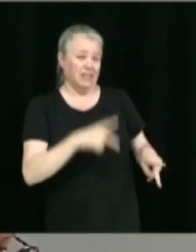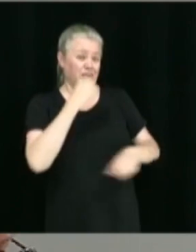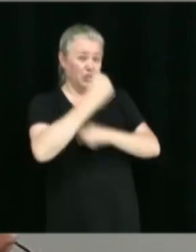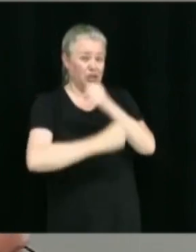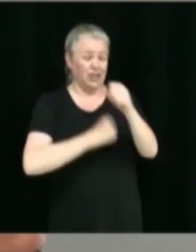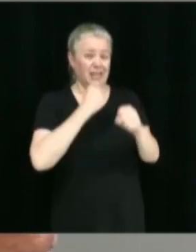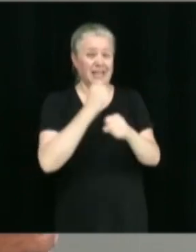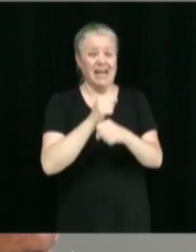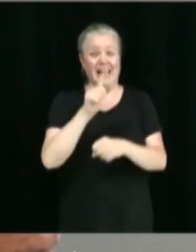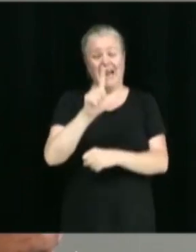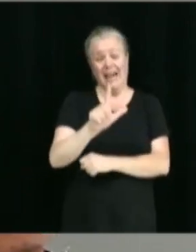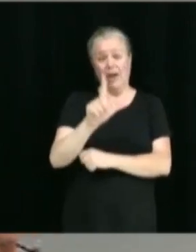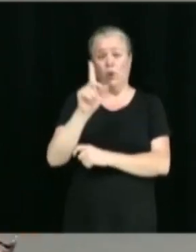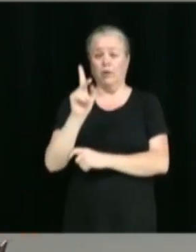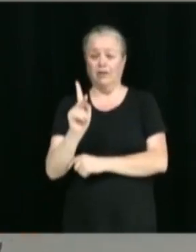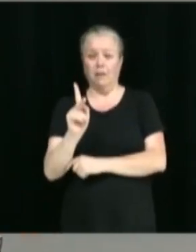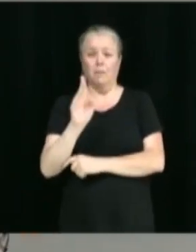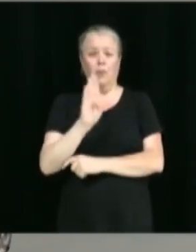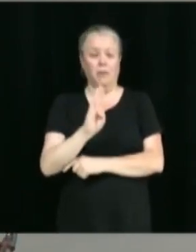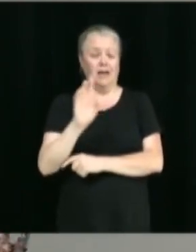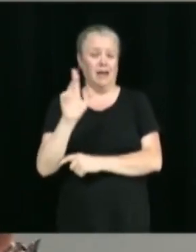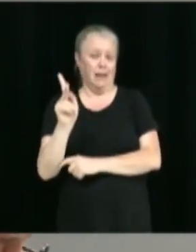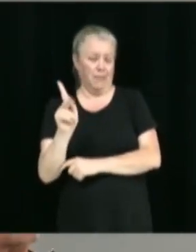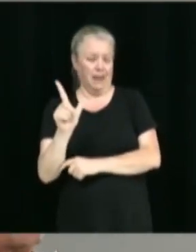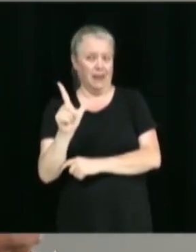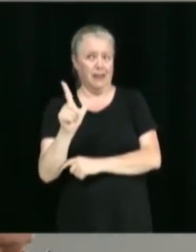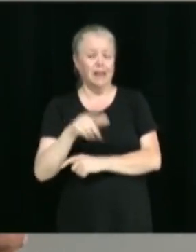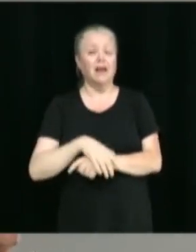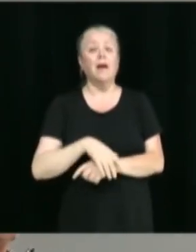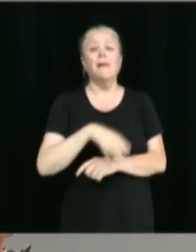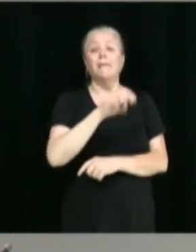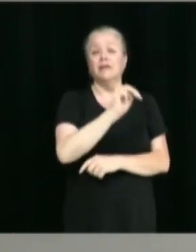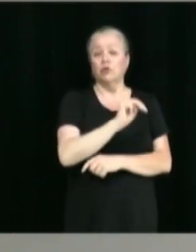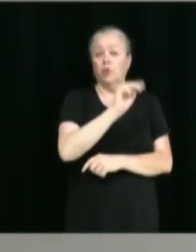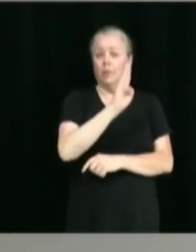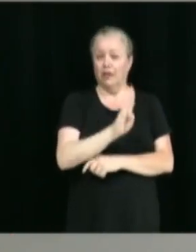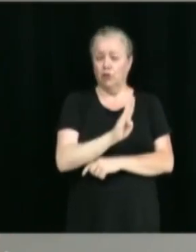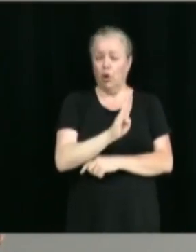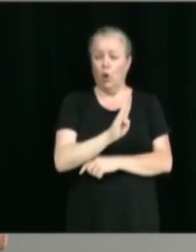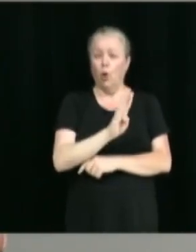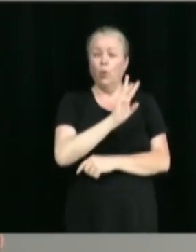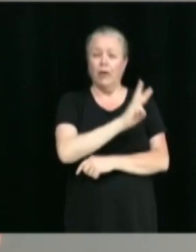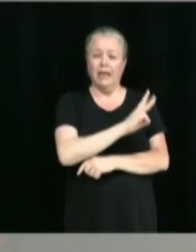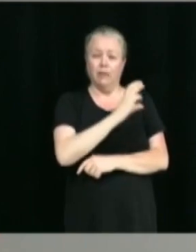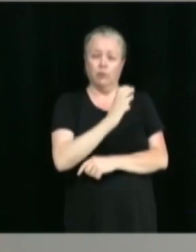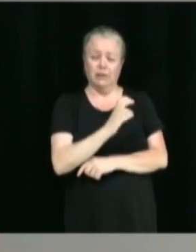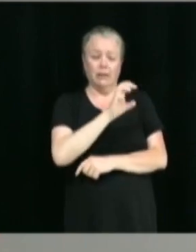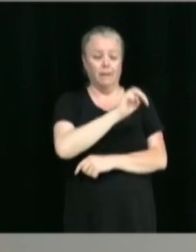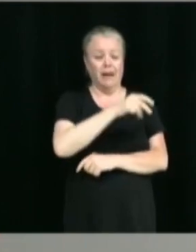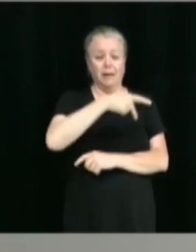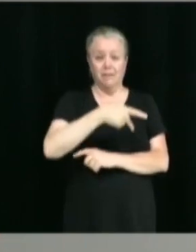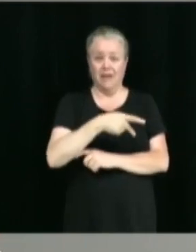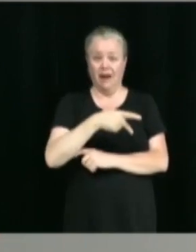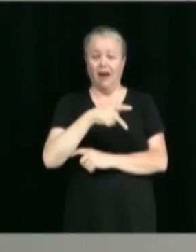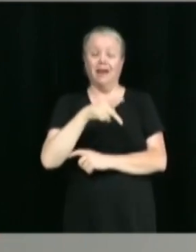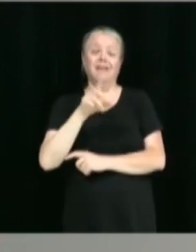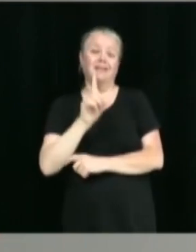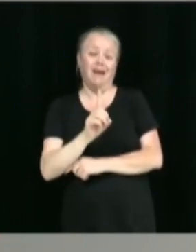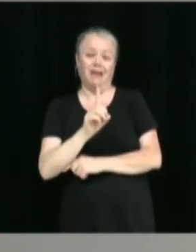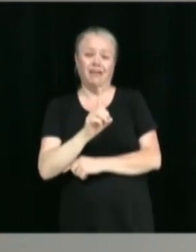Léokim Beaumier-Lépine, Mathieu Bergeron, William Cloutier et Marie-Pierre Desharnais et aussi M. Denis Laliberté.